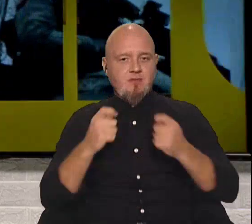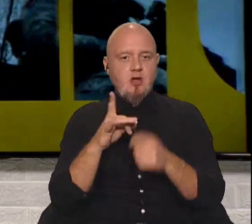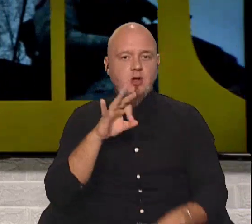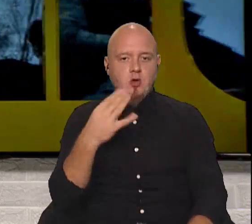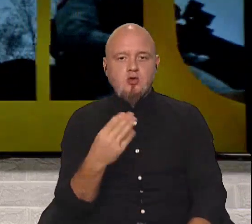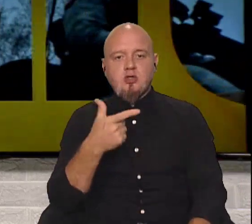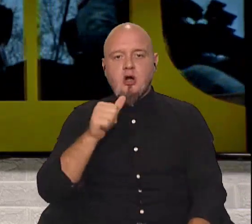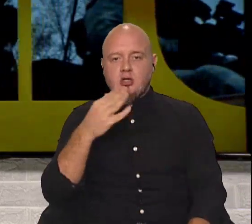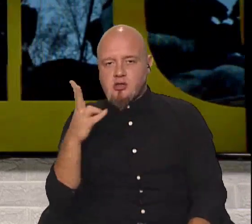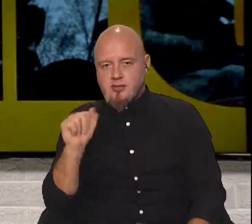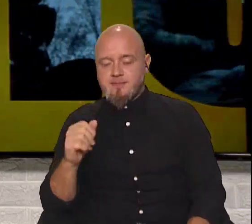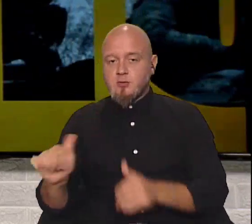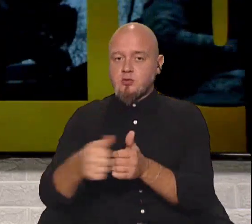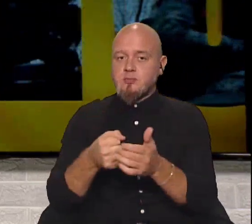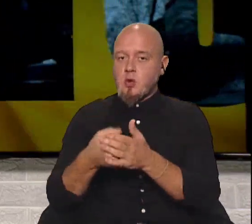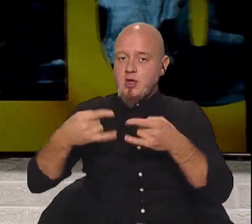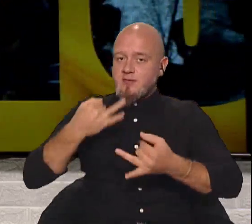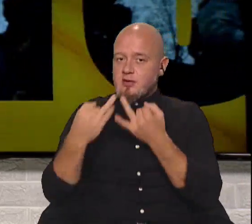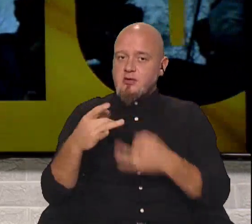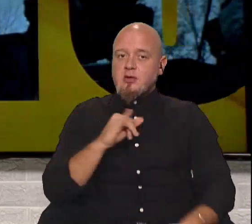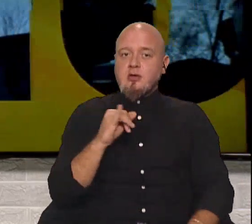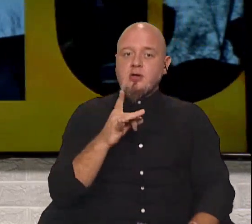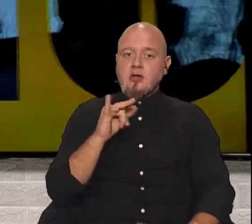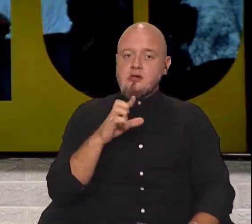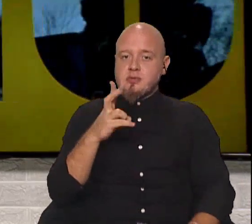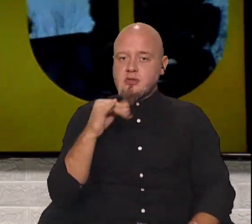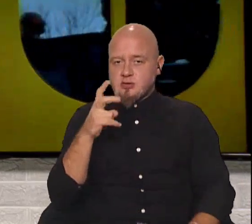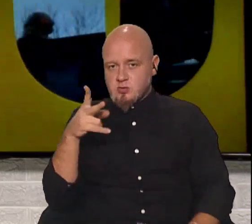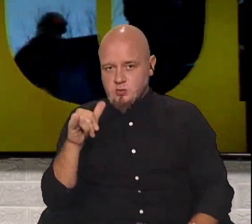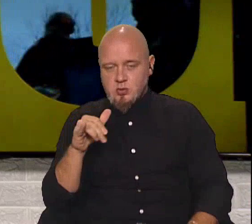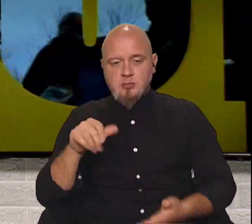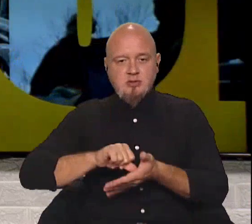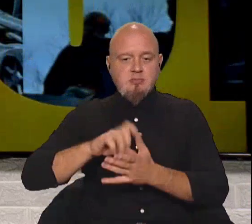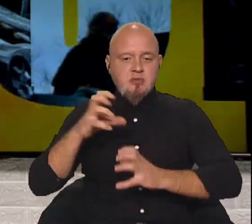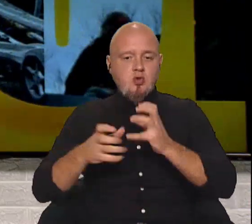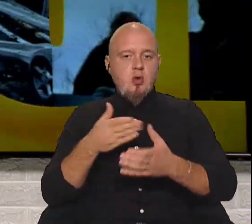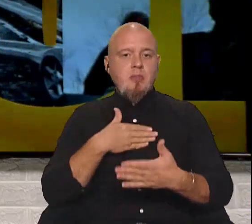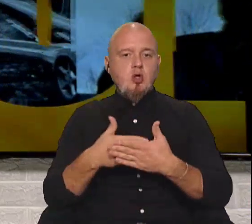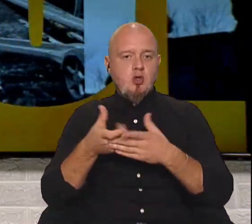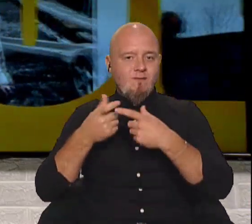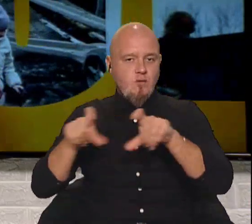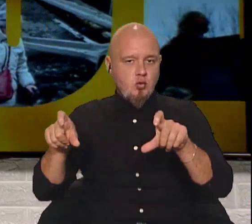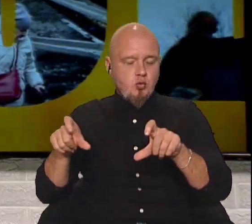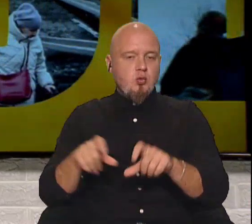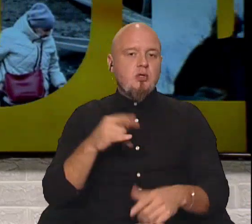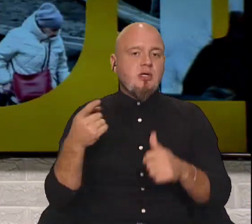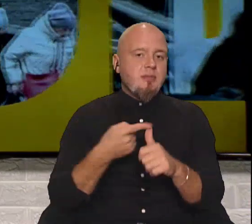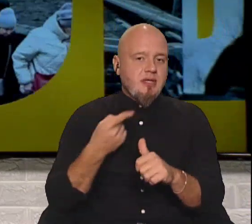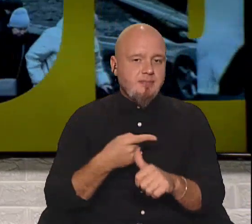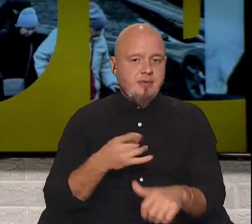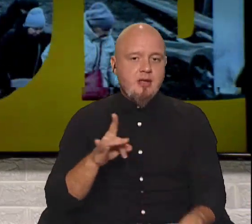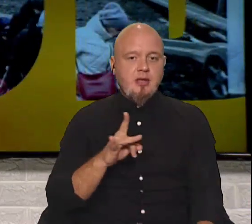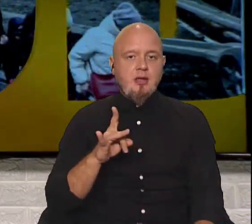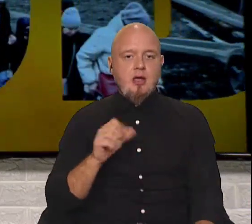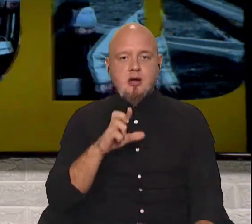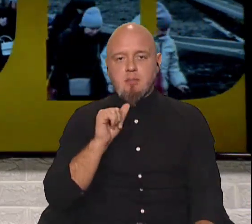Ну і долучаємо до нашого ефіру Ірину Рибницьку, представницю Міжнародного благодійного фонду імені Рабі